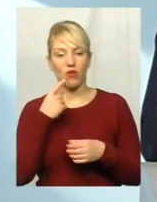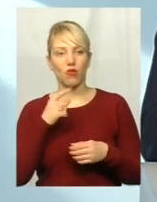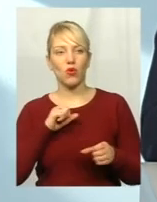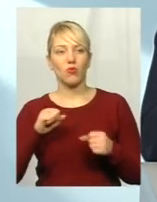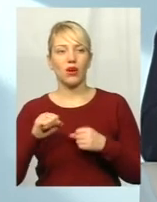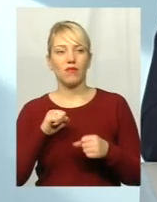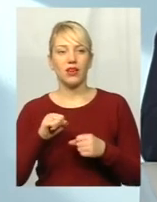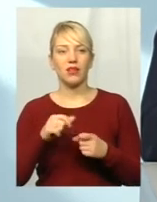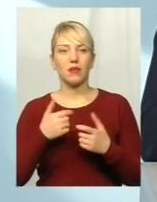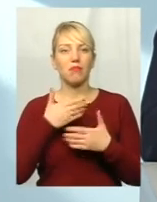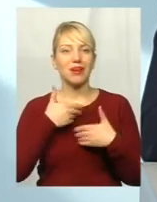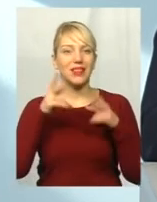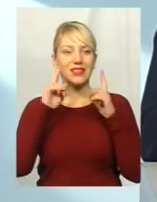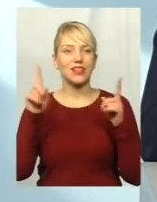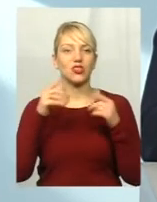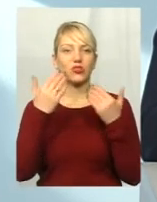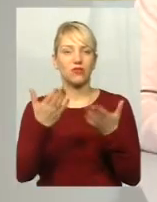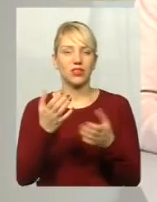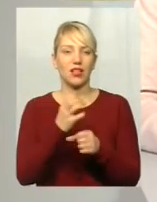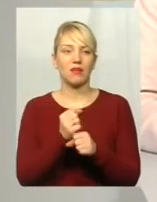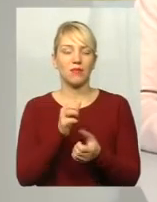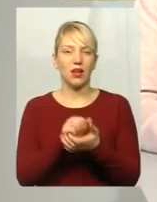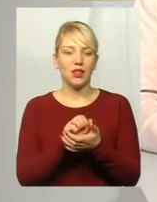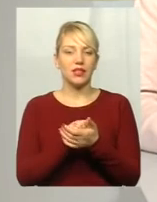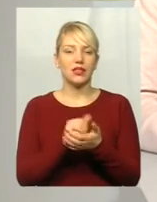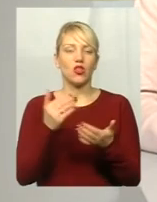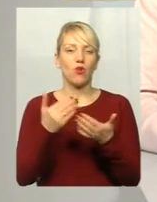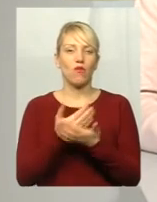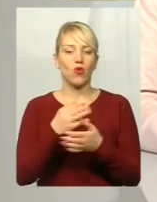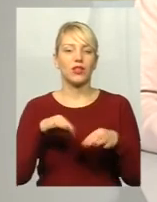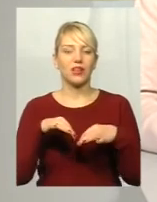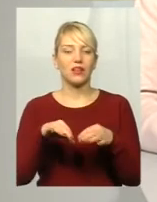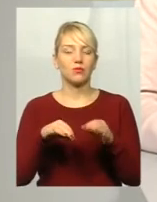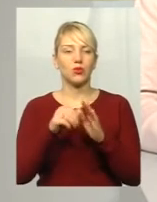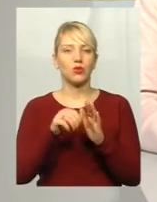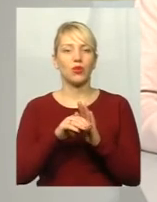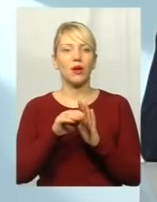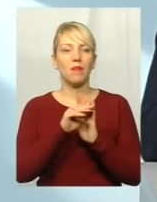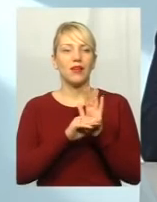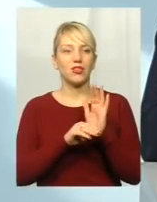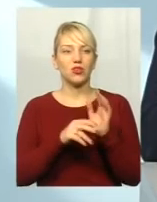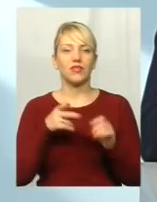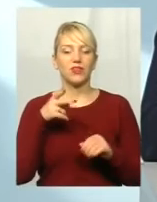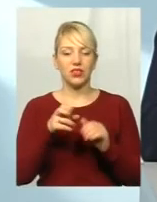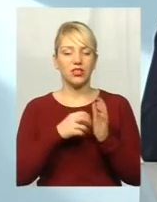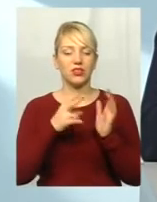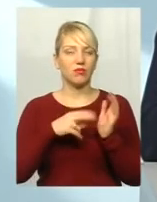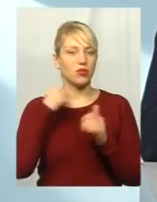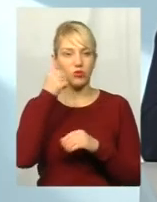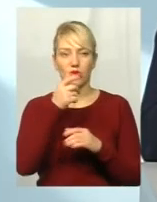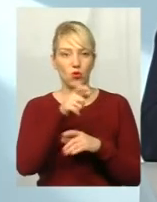знали, що ви займаєтесь новою транспортною мережою. Розумієте, протягом 2017 року люди не знали.